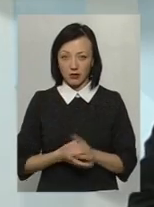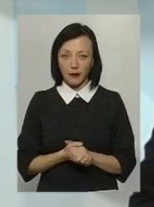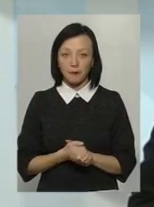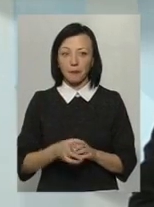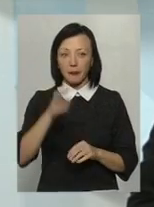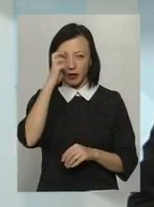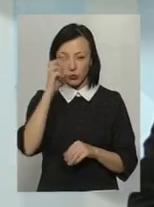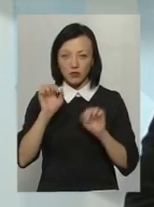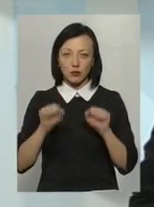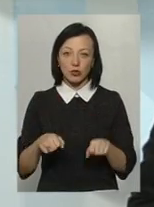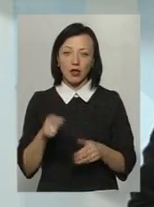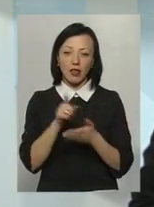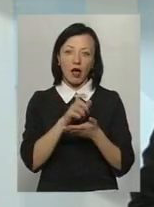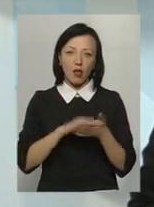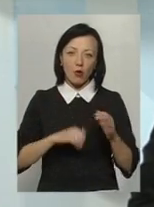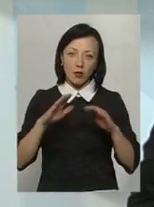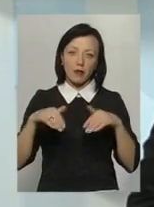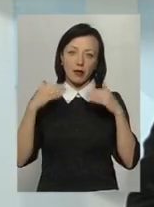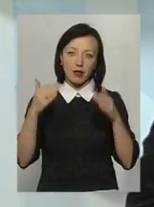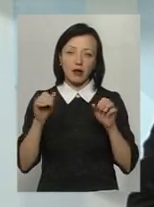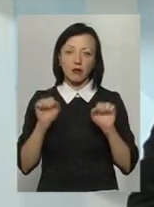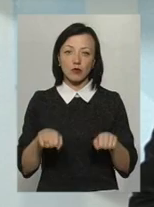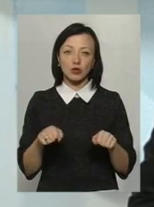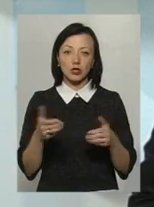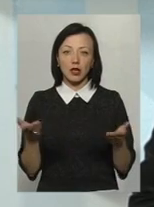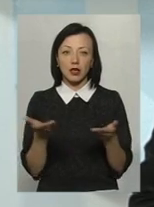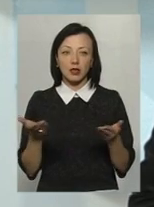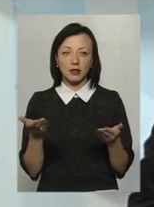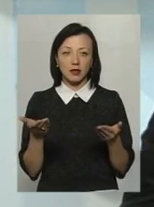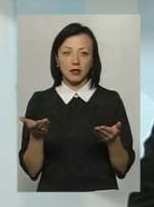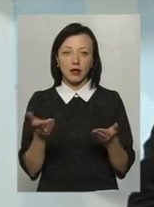Государство може там налоги подняти, може там об'явити якісь якісь